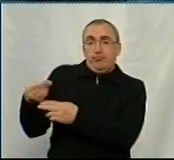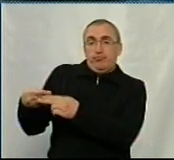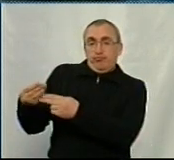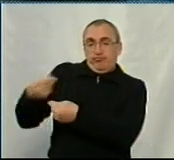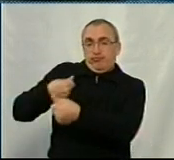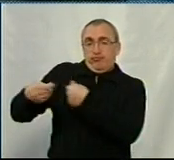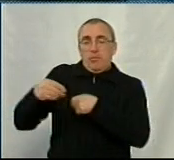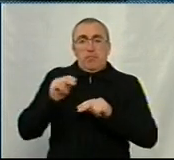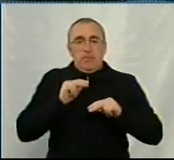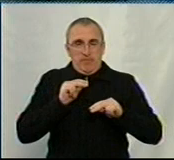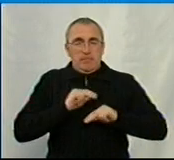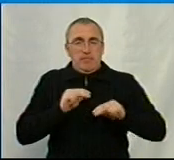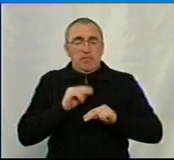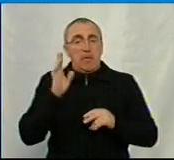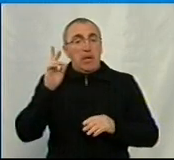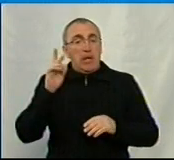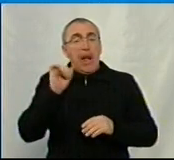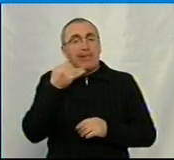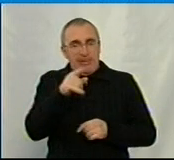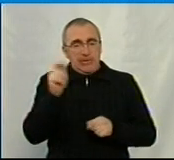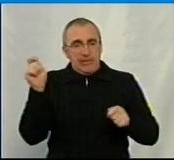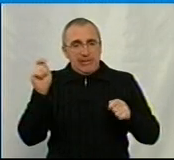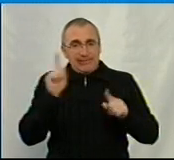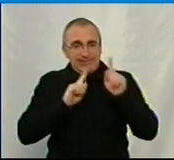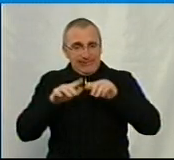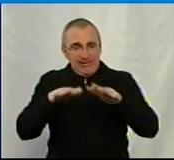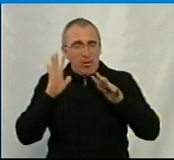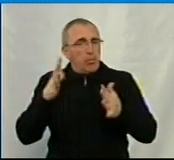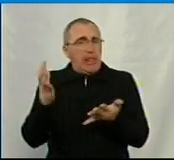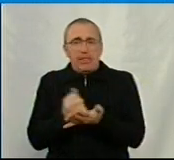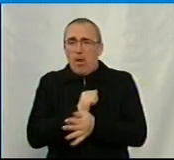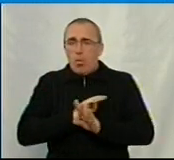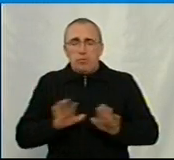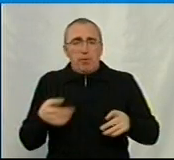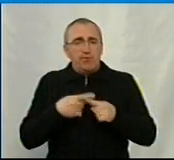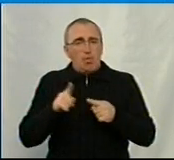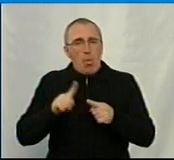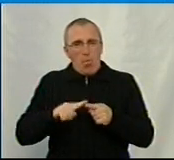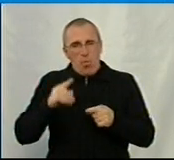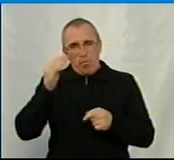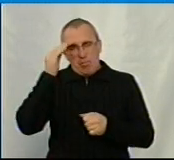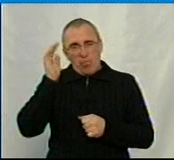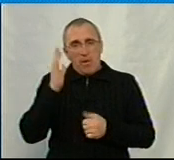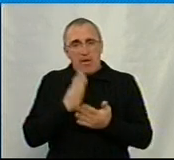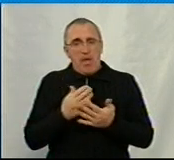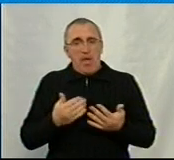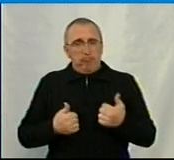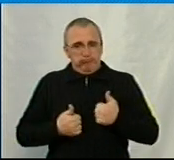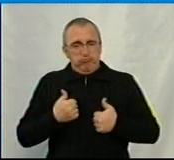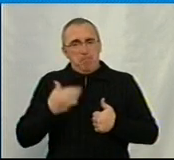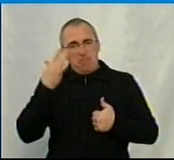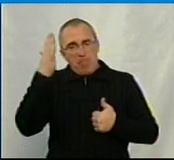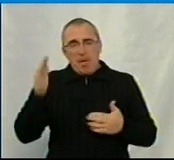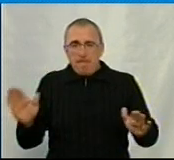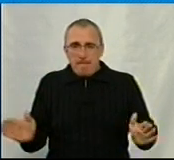Андрій, ви не вважаєте, що сесія може бути неуспішною в цьому плані, адже маємо благородну мету підвищити оплату